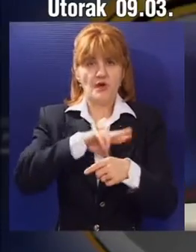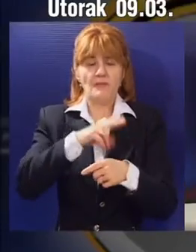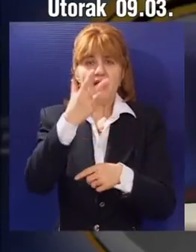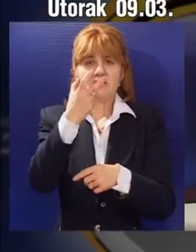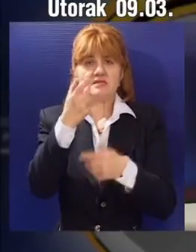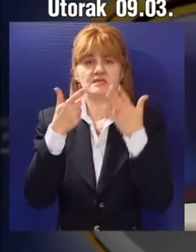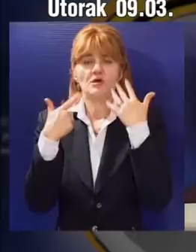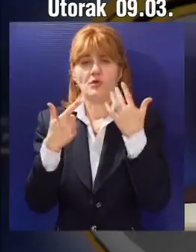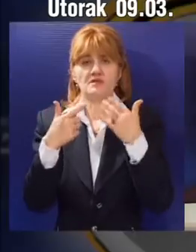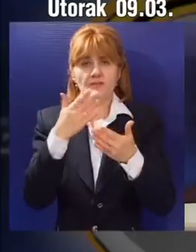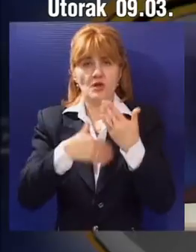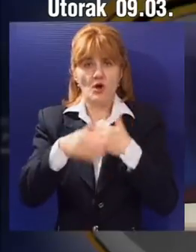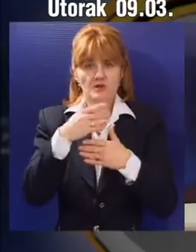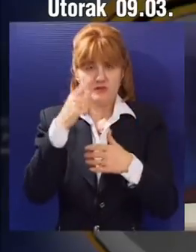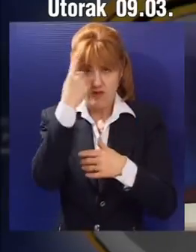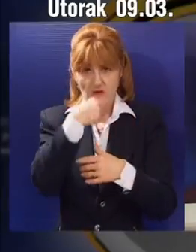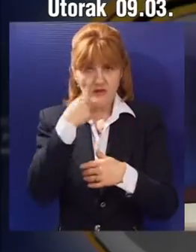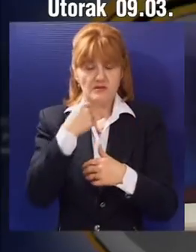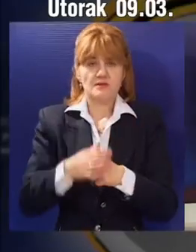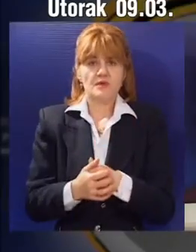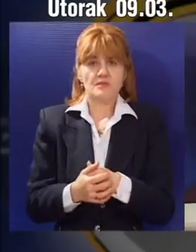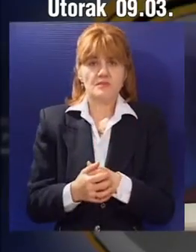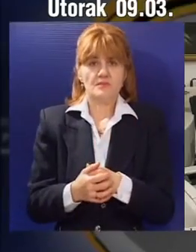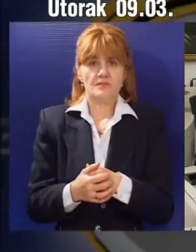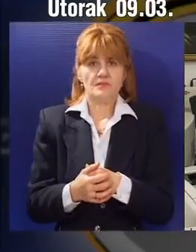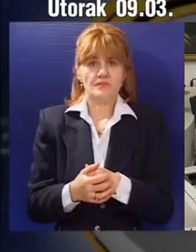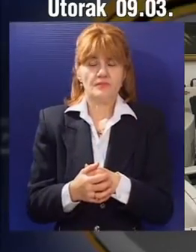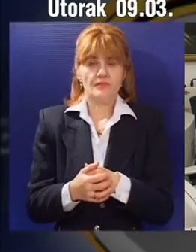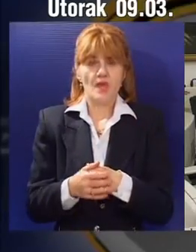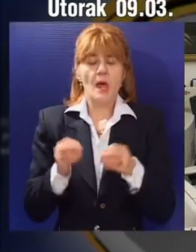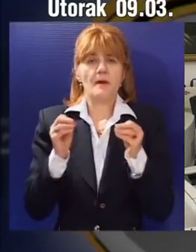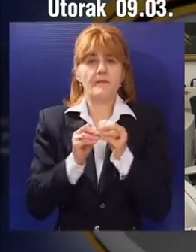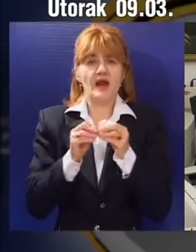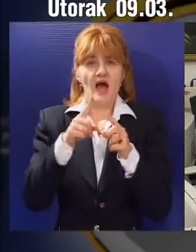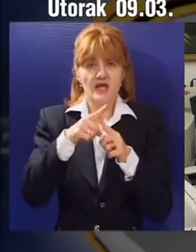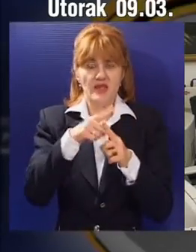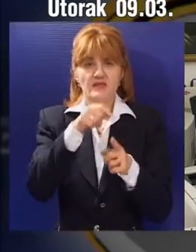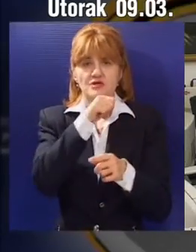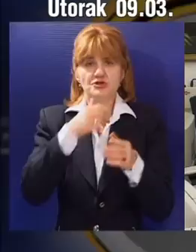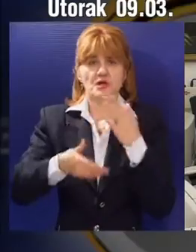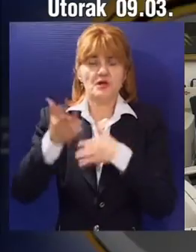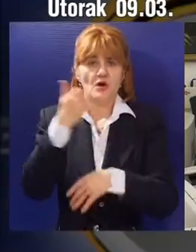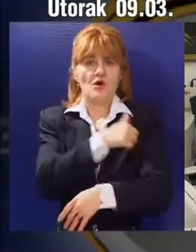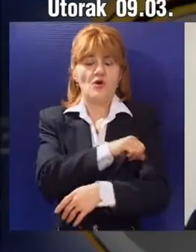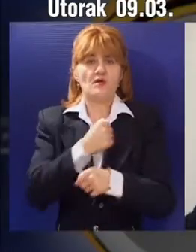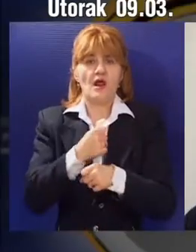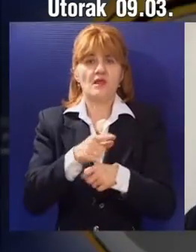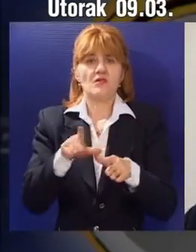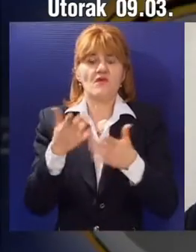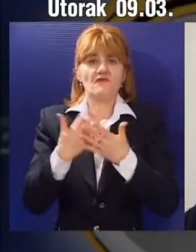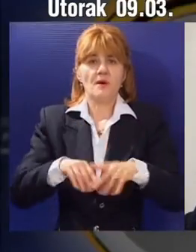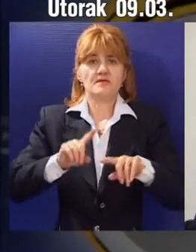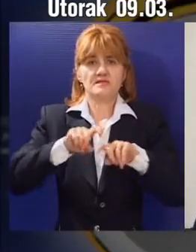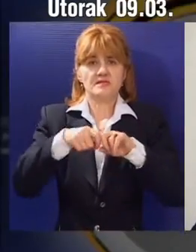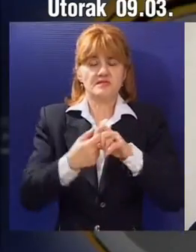osoba sa nekim oblikom invaliditeta. Branka Tatić je godinam radila u proizvodnji fabrike Budućnost.